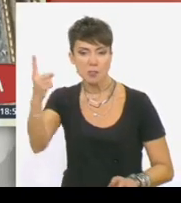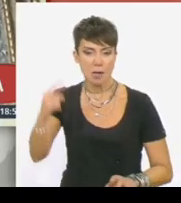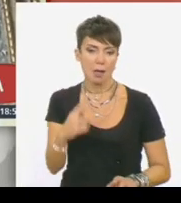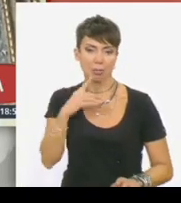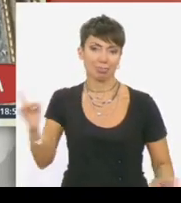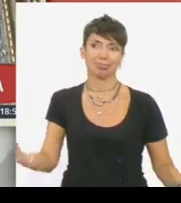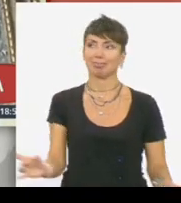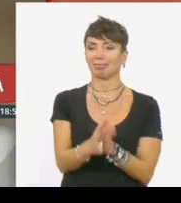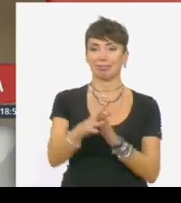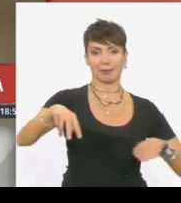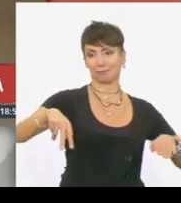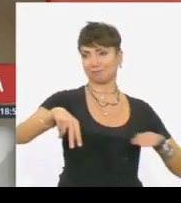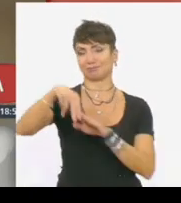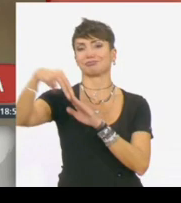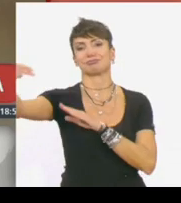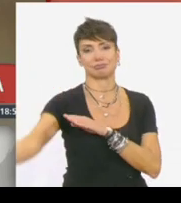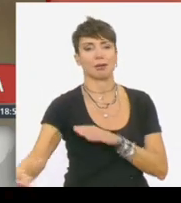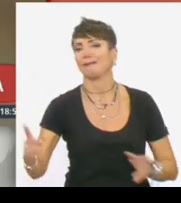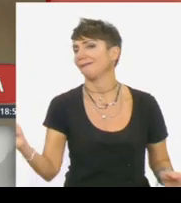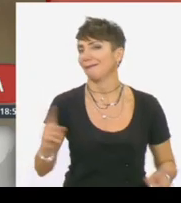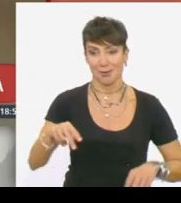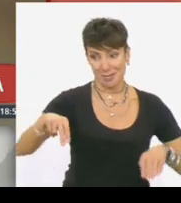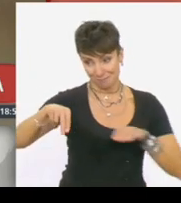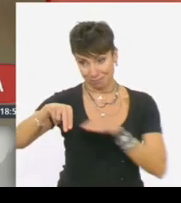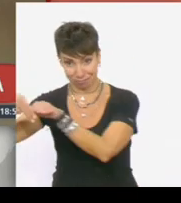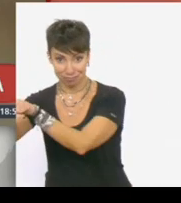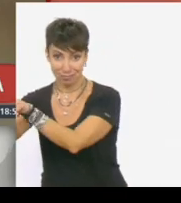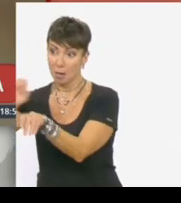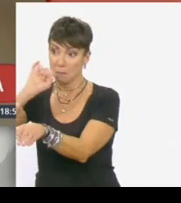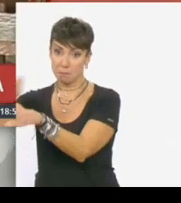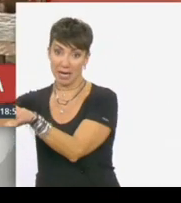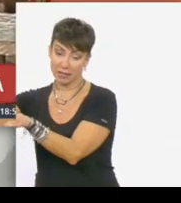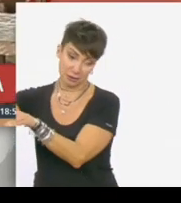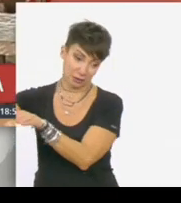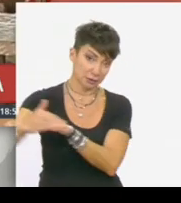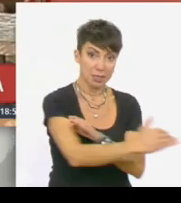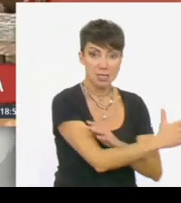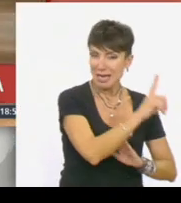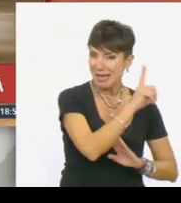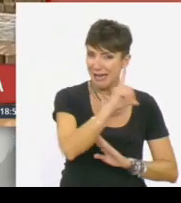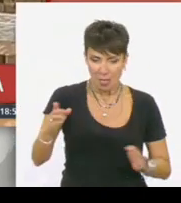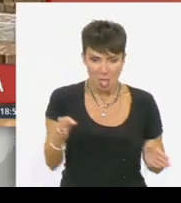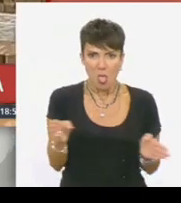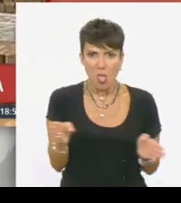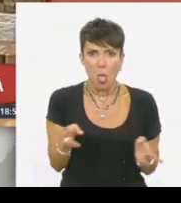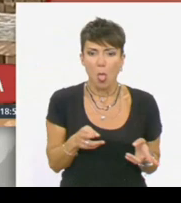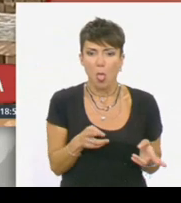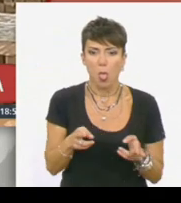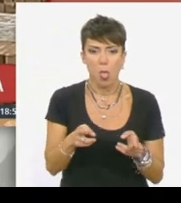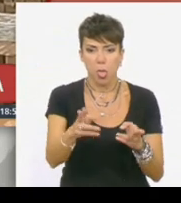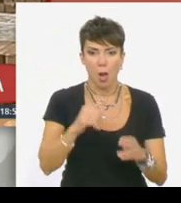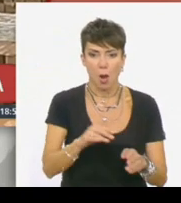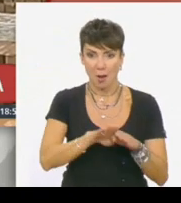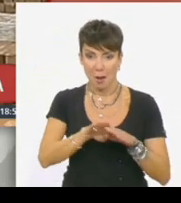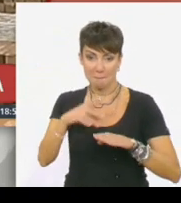τυχαία χτύπησε την άτυχη φοιτήτρια. Ο άνθρωπος αυτός τρέχοντας σε ένα πολύ στενό δρόμο και κάνοντας μετά